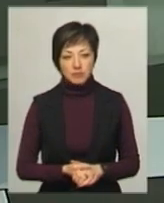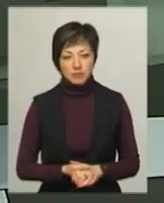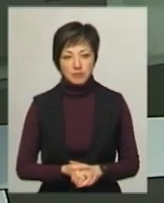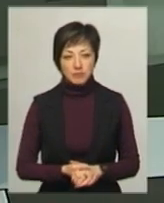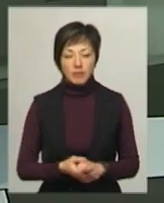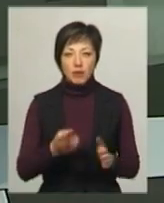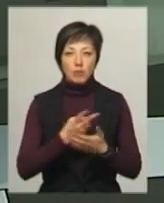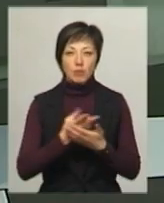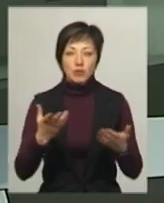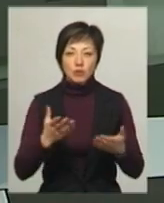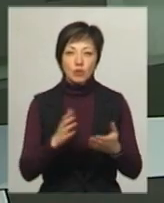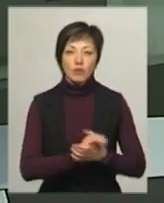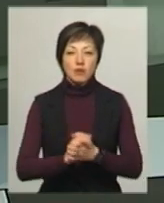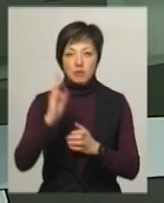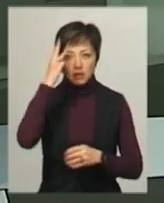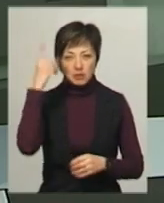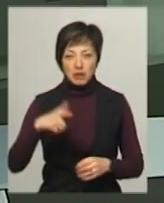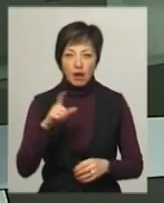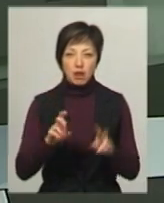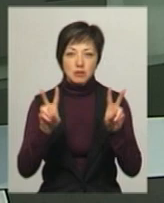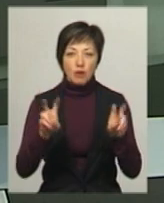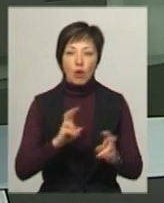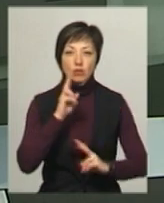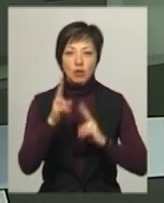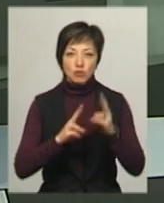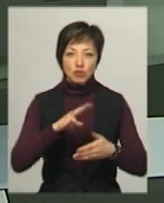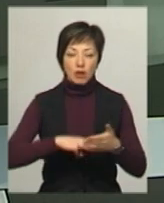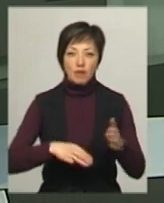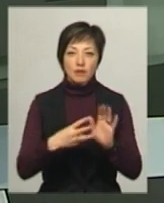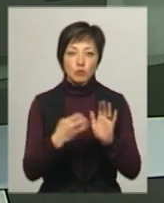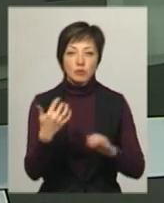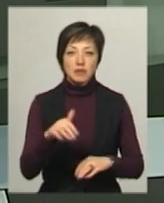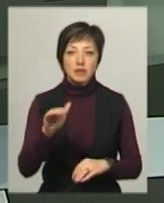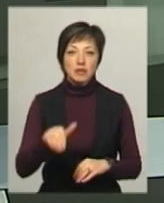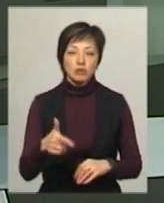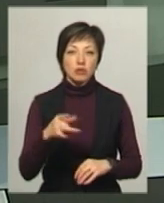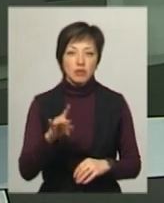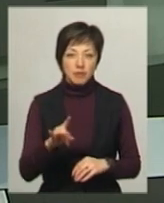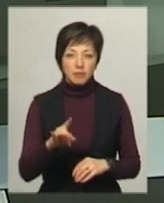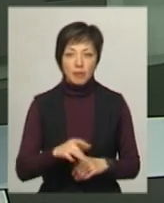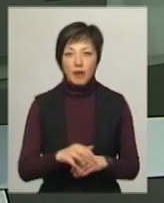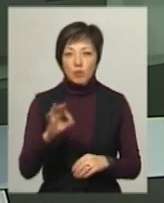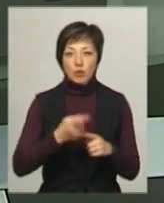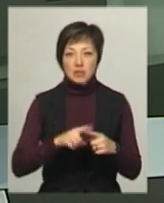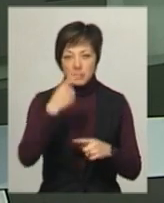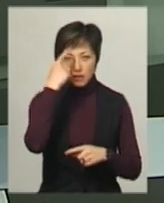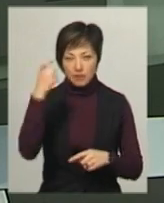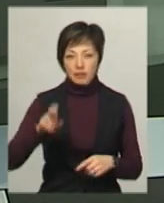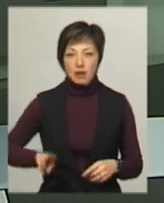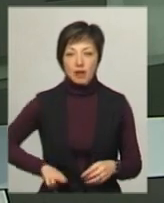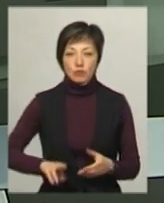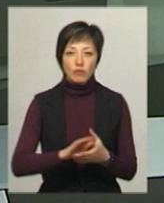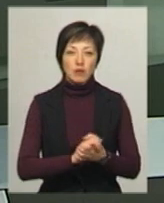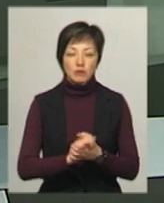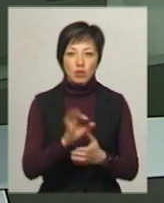Публічно-якціонерне товариство «Хмельницьггаз» оскаржуватиме штраф у сумі 850 тисяч гривень. Про це заявив комерційний директор